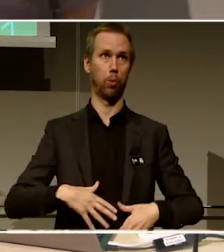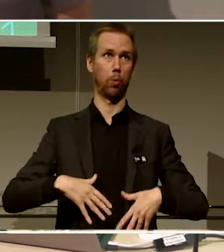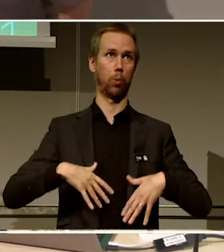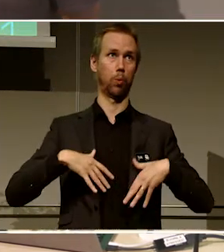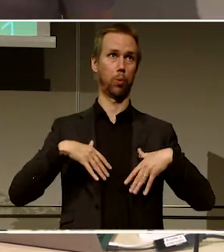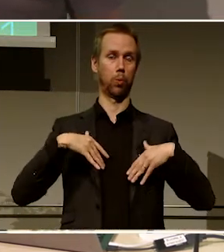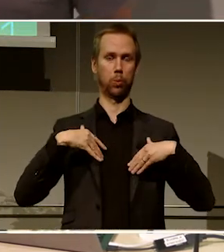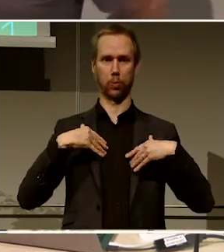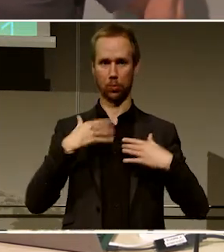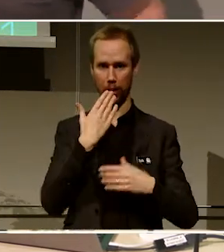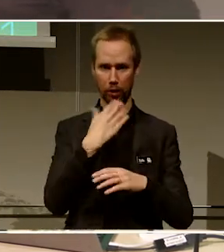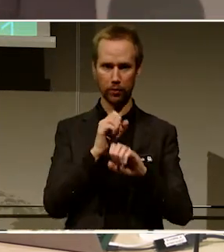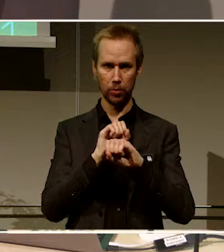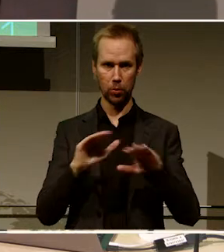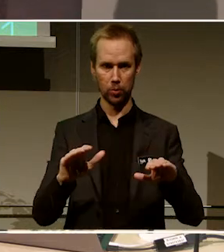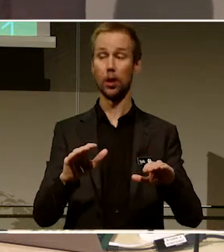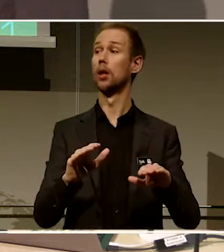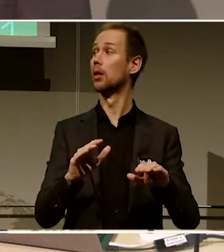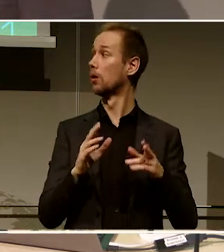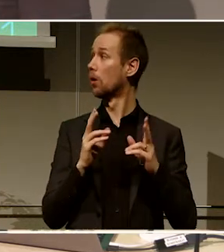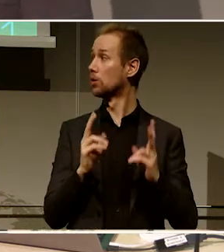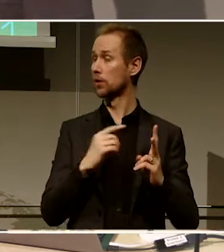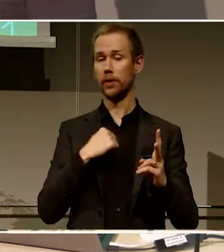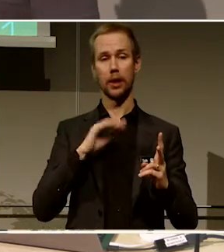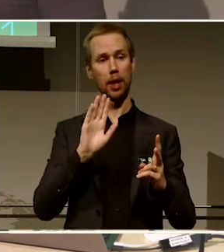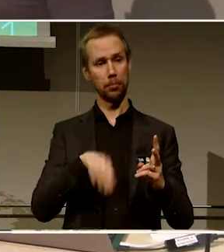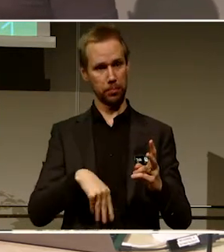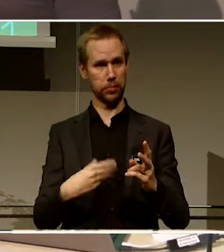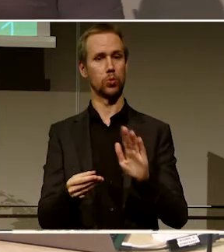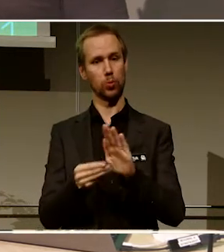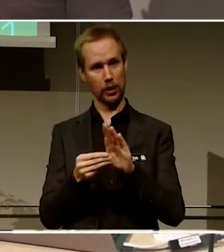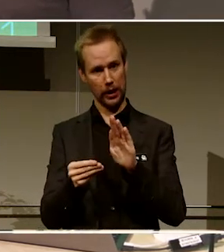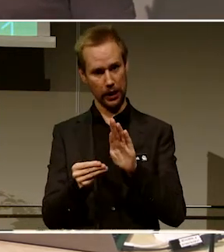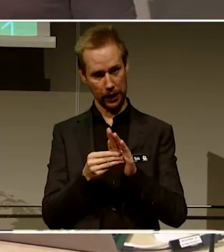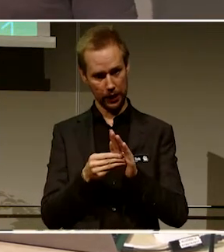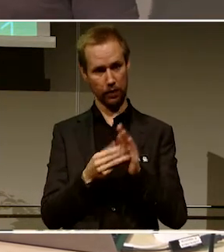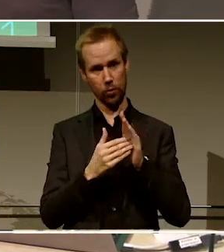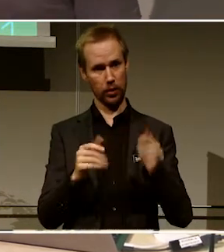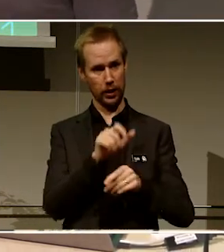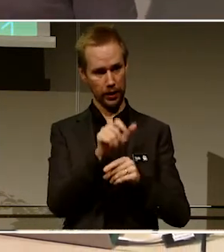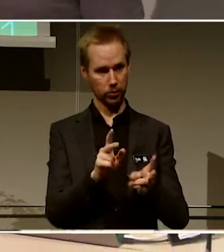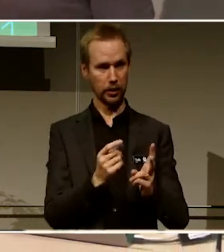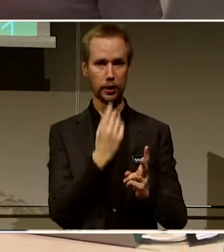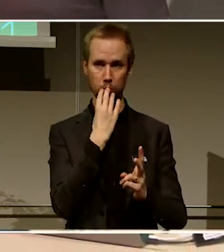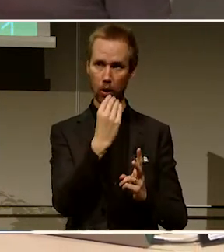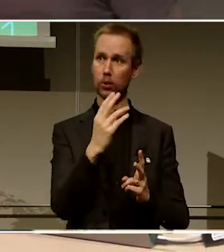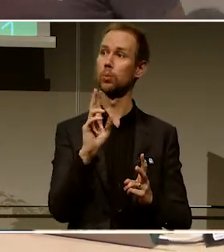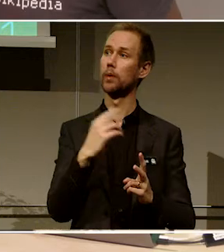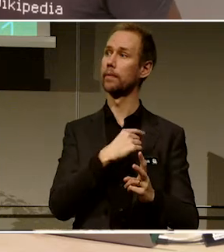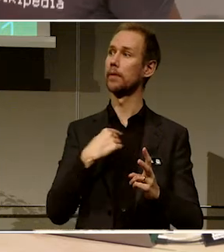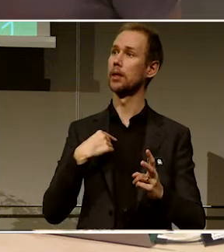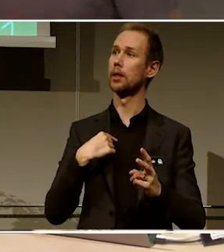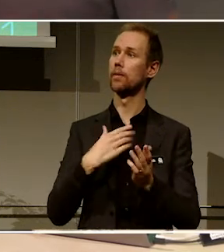mycket! Axel Pettersson, här har vi också gjort en donation för dig och lite såklad Tusen tack! Mina vänner, vi kommer att fortsätta här